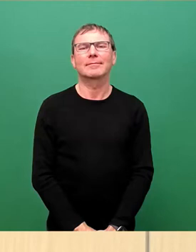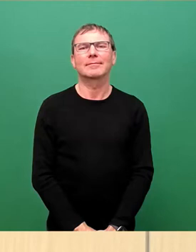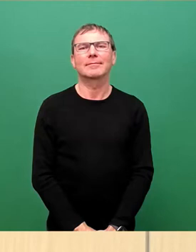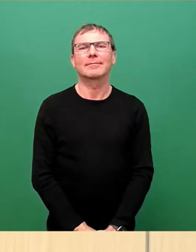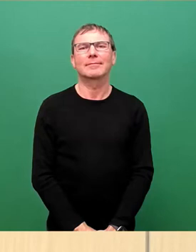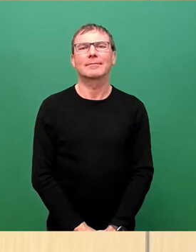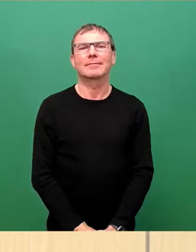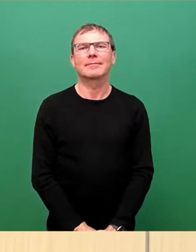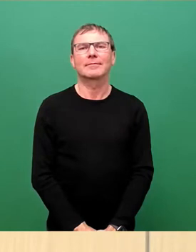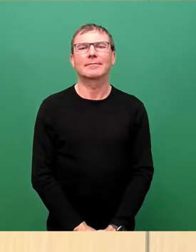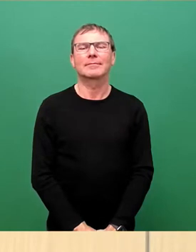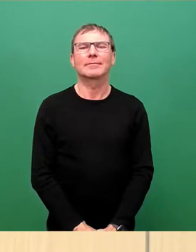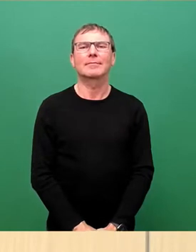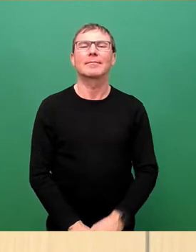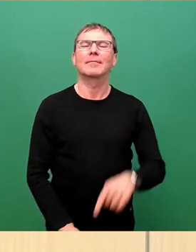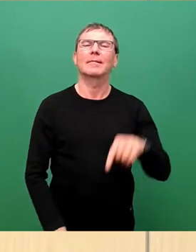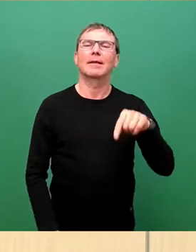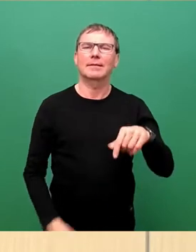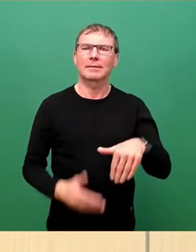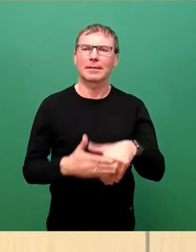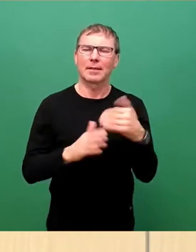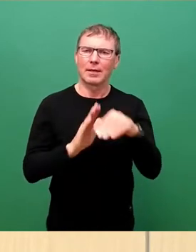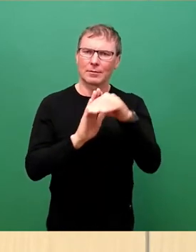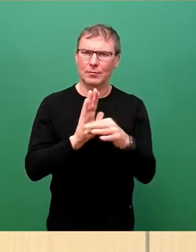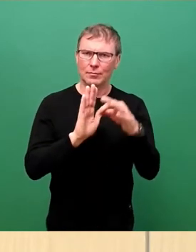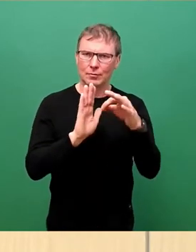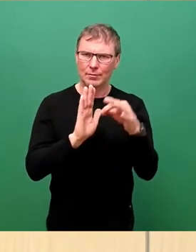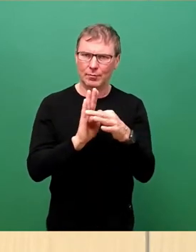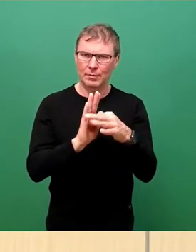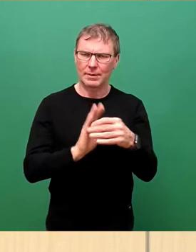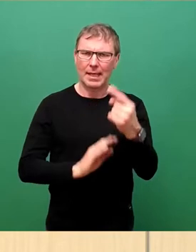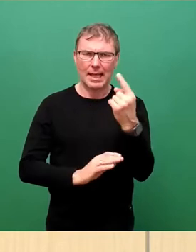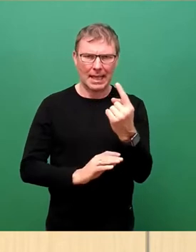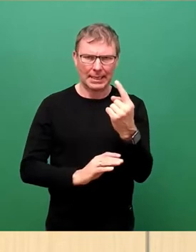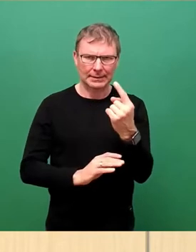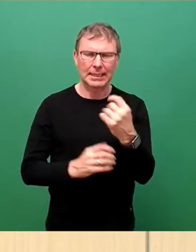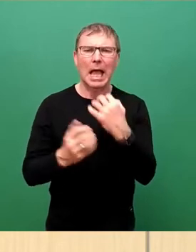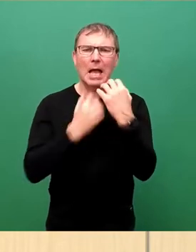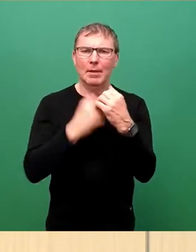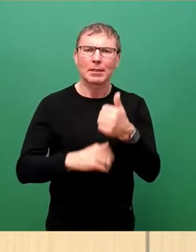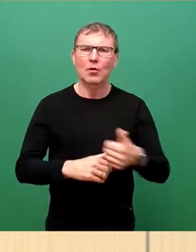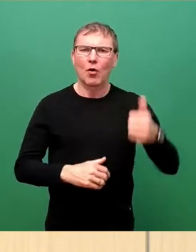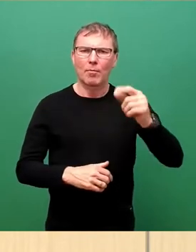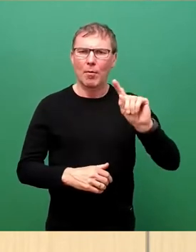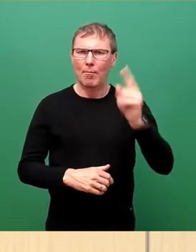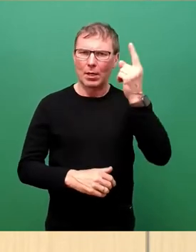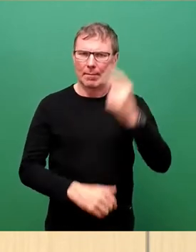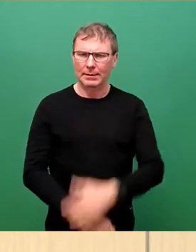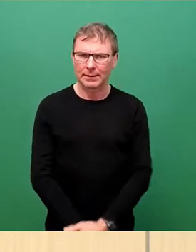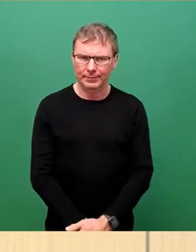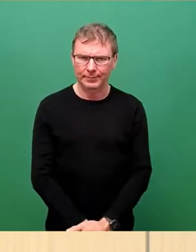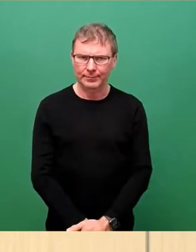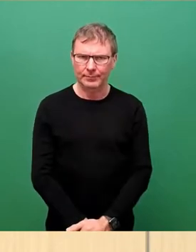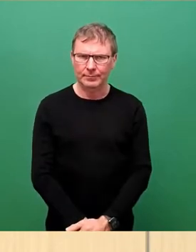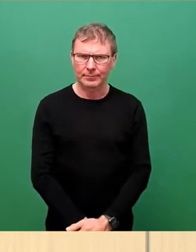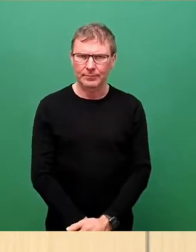Damit rufe ich den Tagesordnungspunkt 1 auf, Bericht des Oberbürgermeisters, so wie ich es eingangs